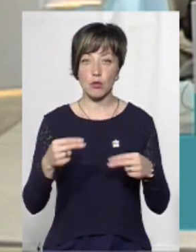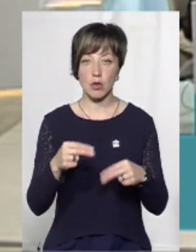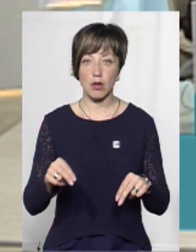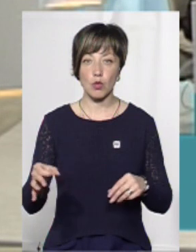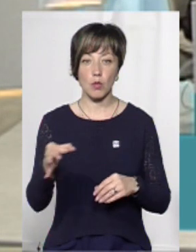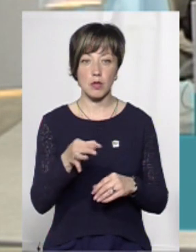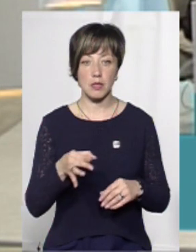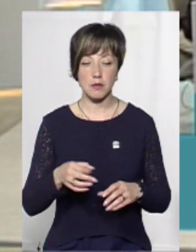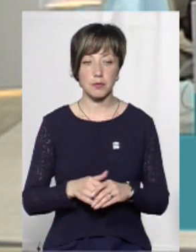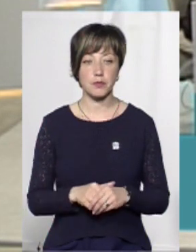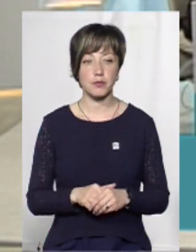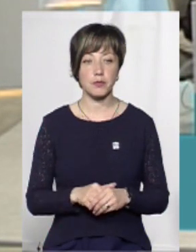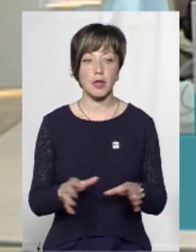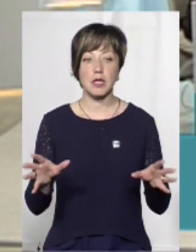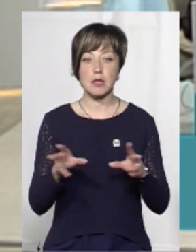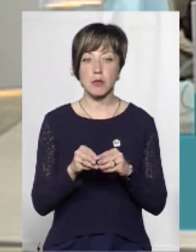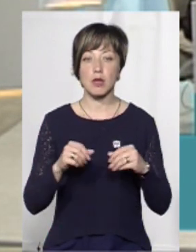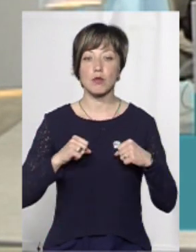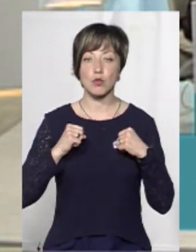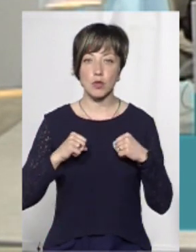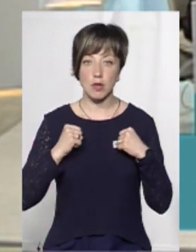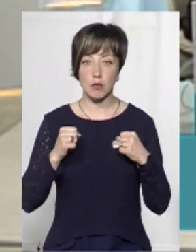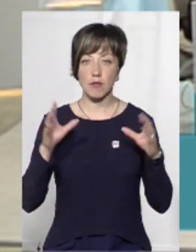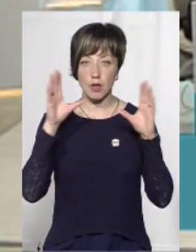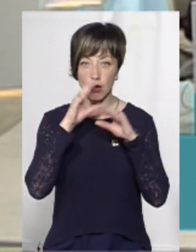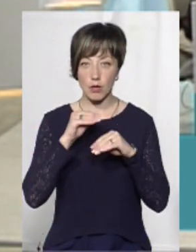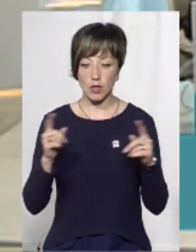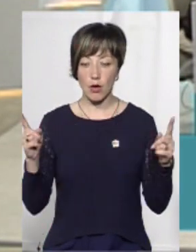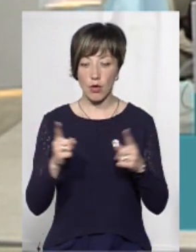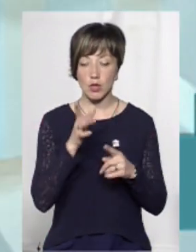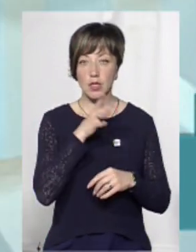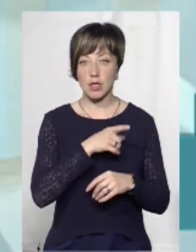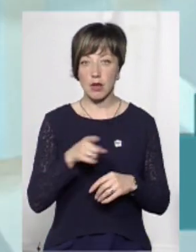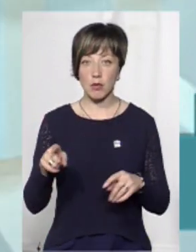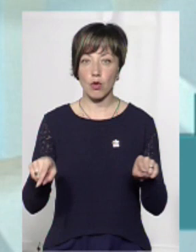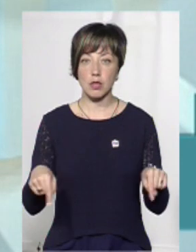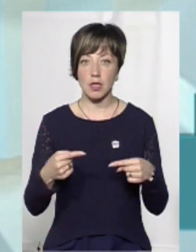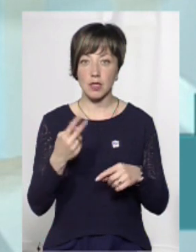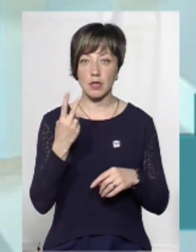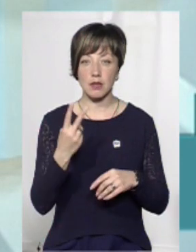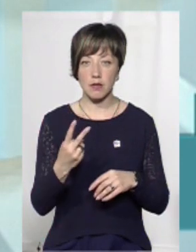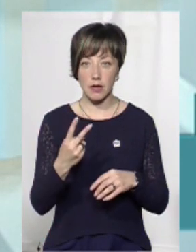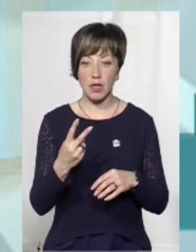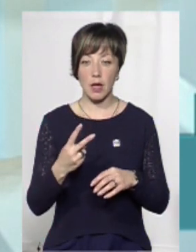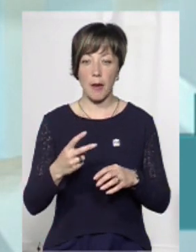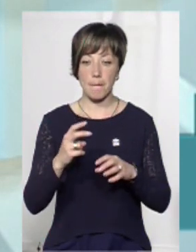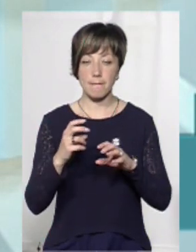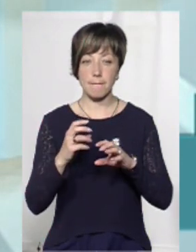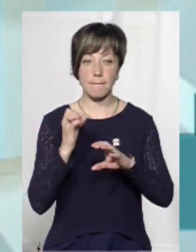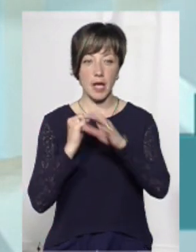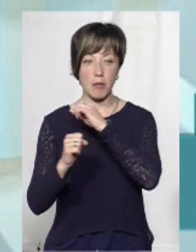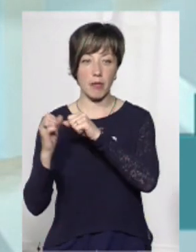чемпіонату області. Спільними зусиллями вдалося найкоротші терміни організувати дві канатних переправи.